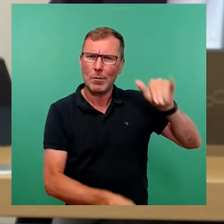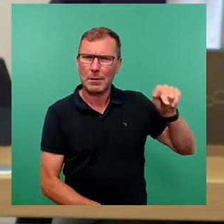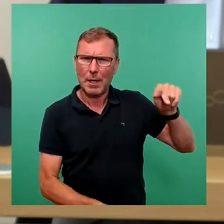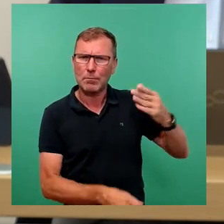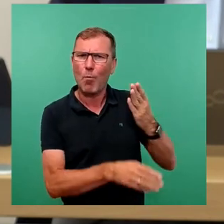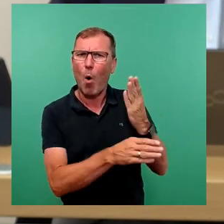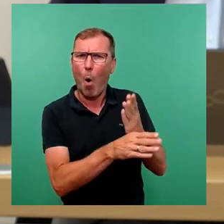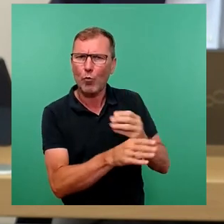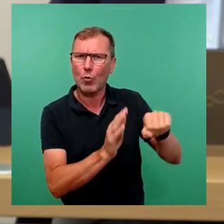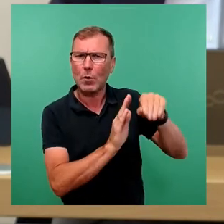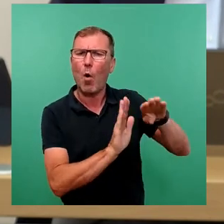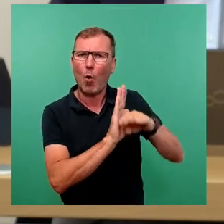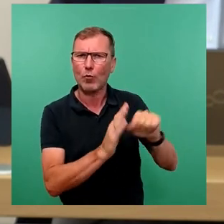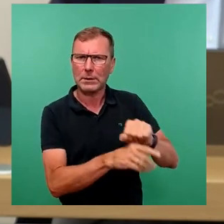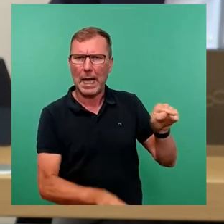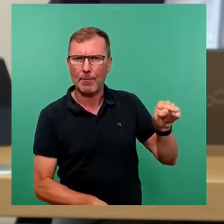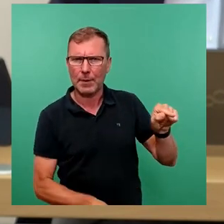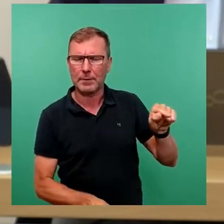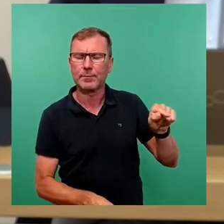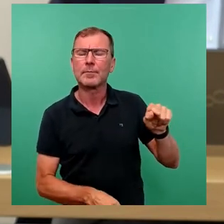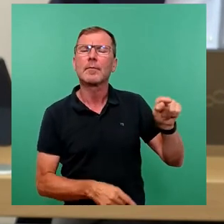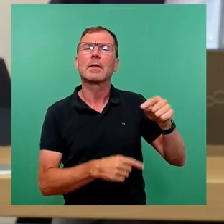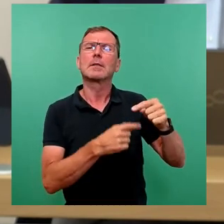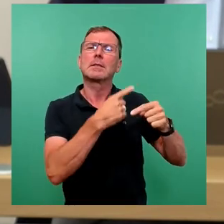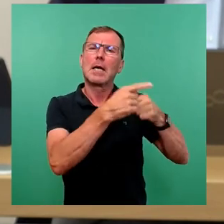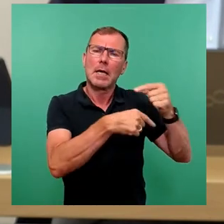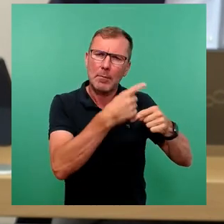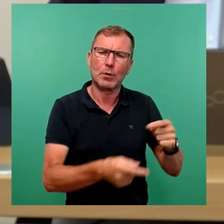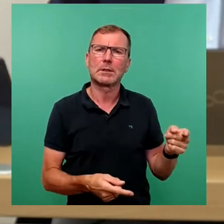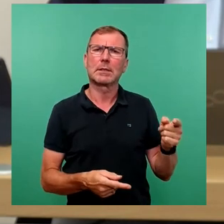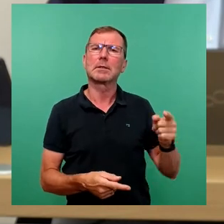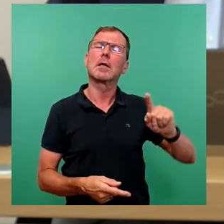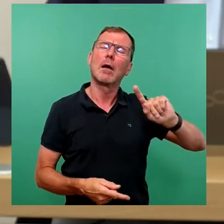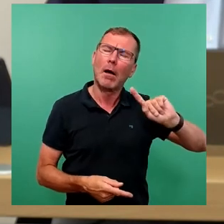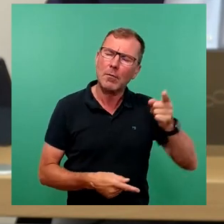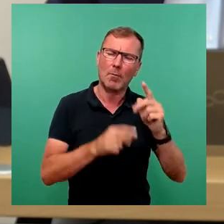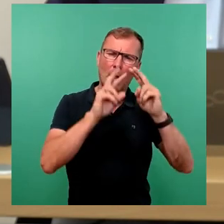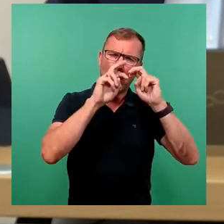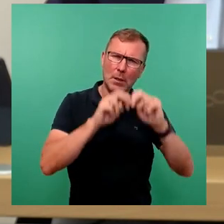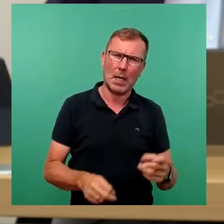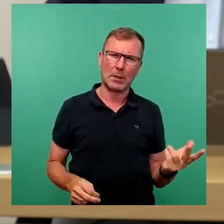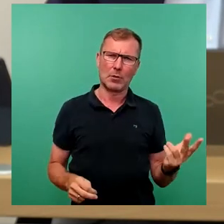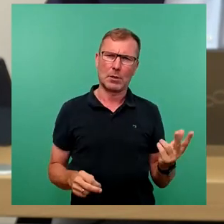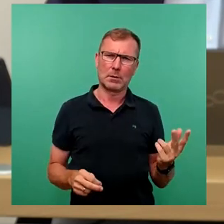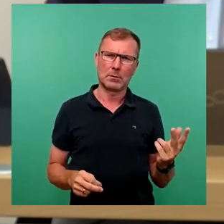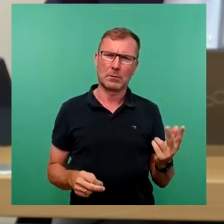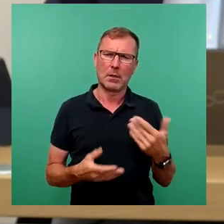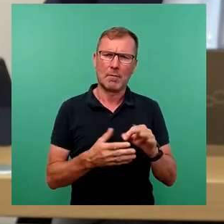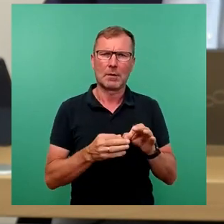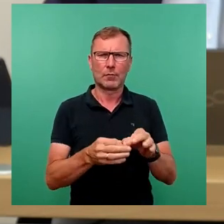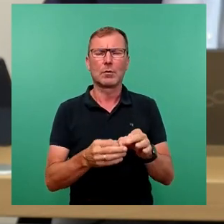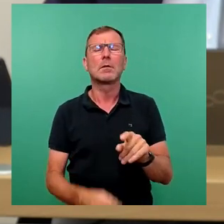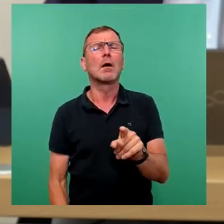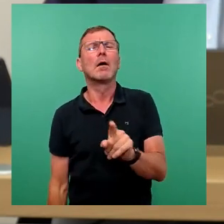Ordnungsamt, diesen Prozess nochmal zu evaluieren und fortzuschreiben. Es ist nicht so,